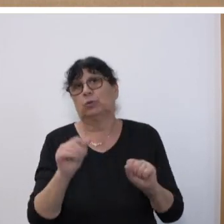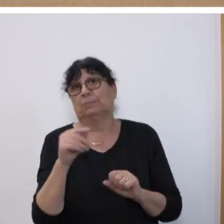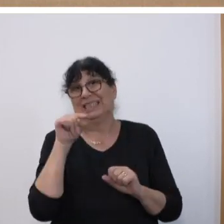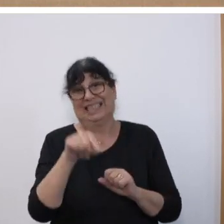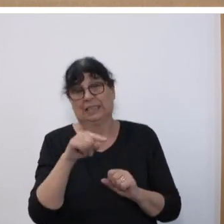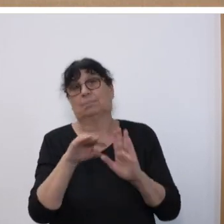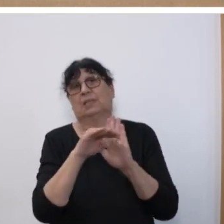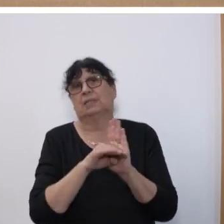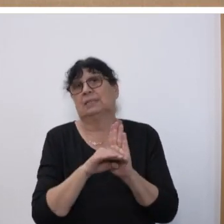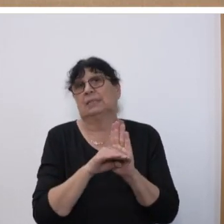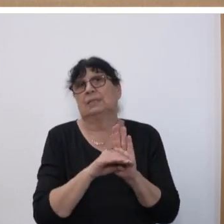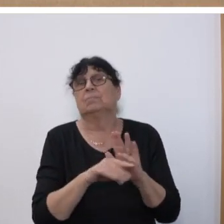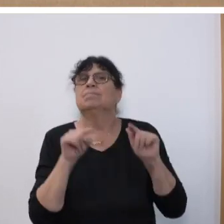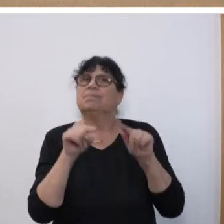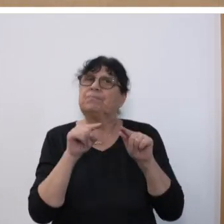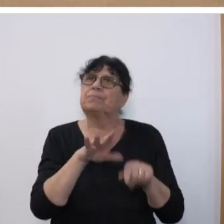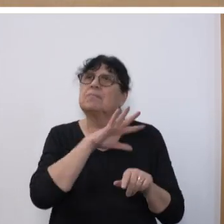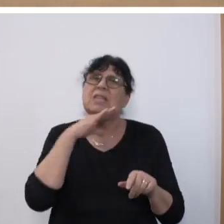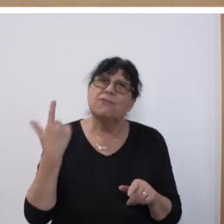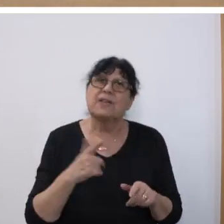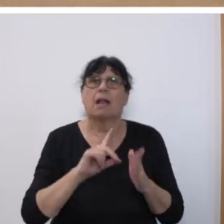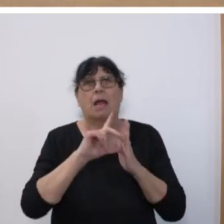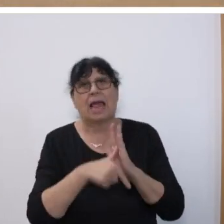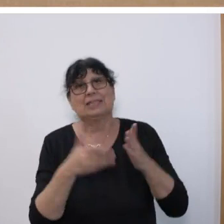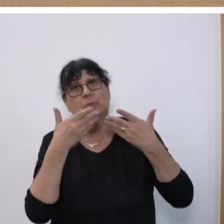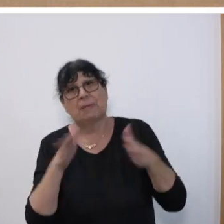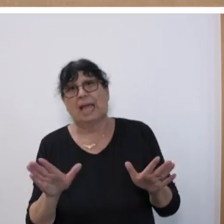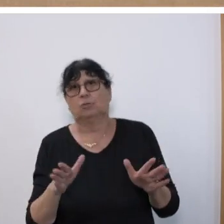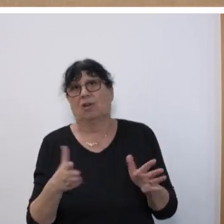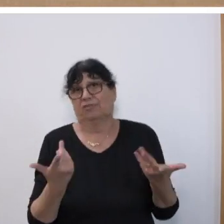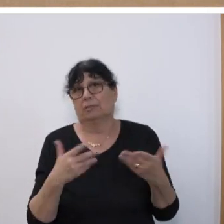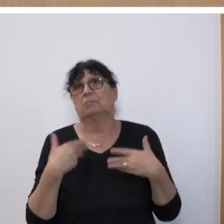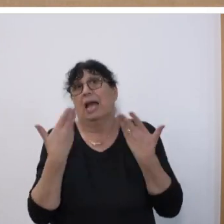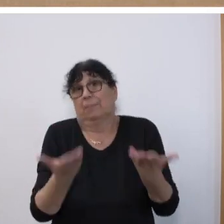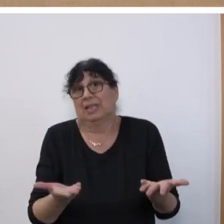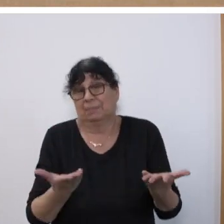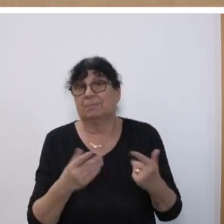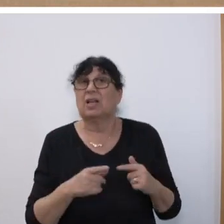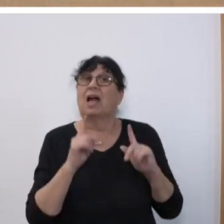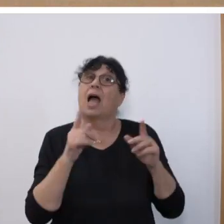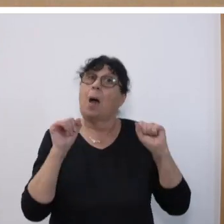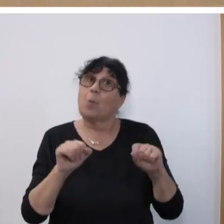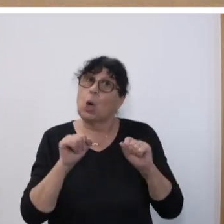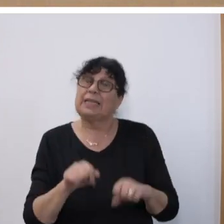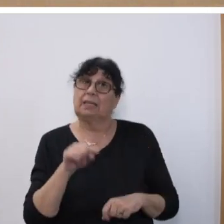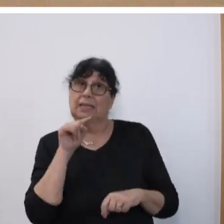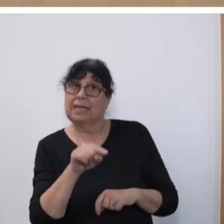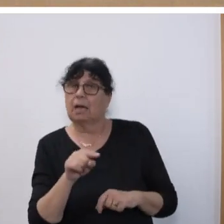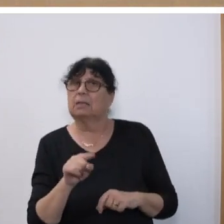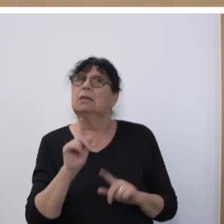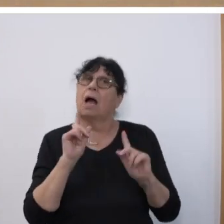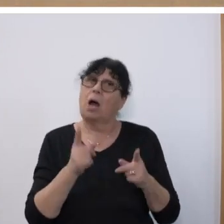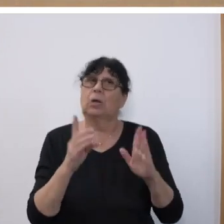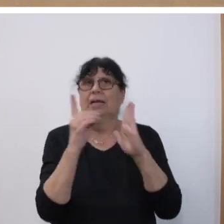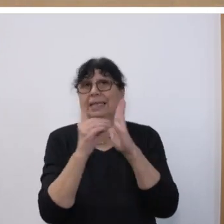und bringen dort sehr viel Elan und auch Leistungsbereitschaft mit und ermöglichen damit letzten Endes auch, dass